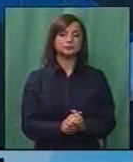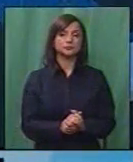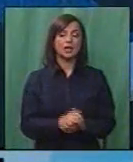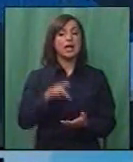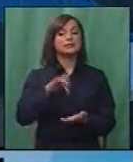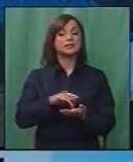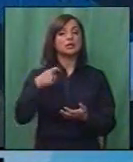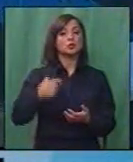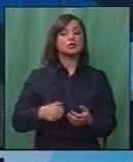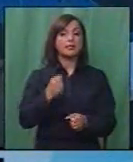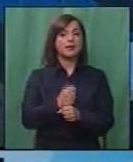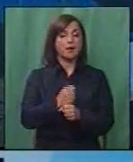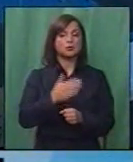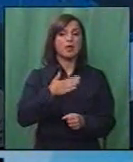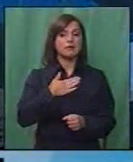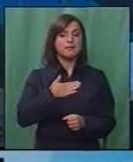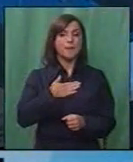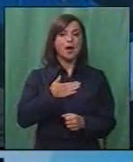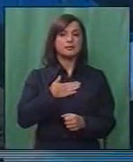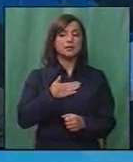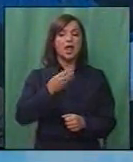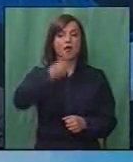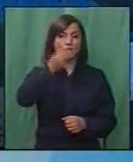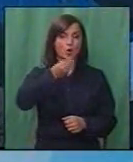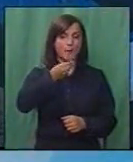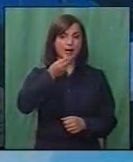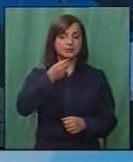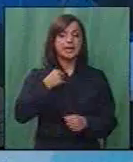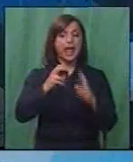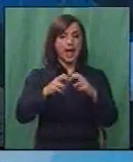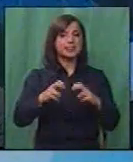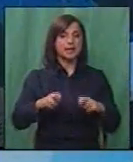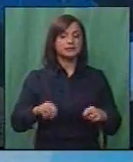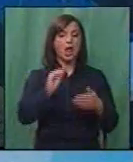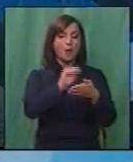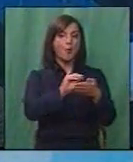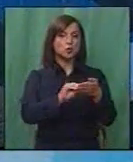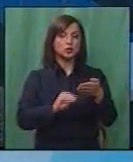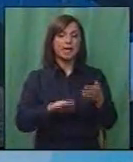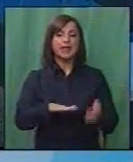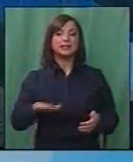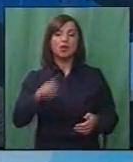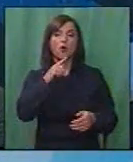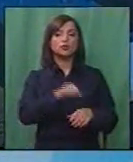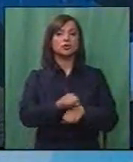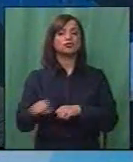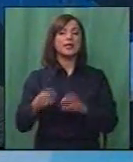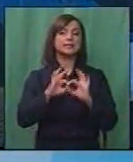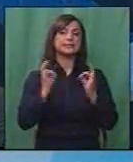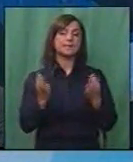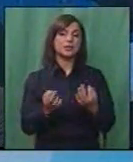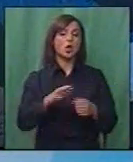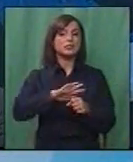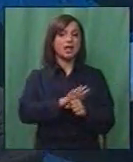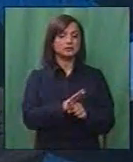Центри за социална работа имаат информации и анализи и податоци за децата кои се жртви на семејно